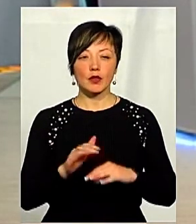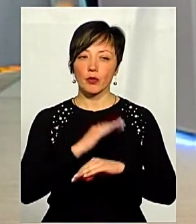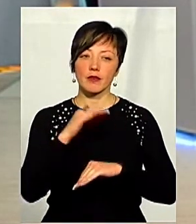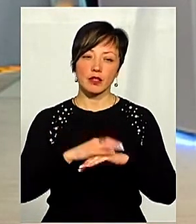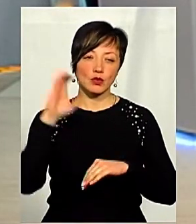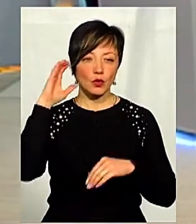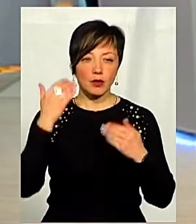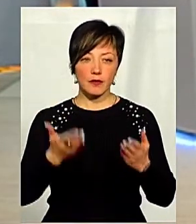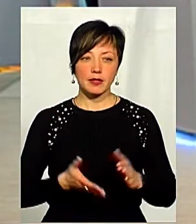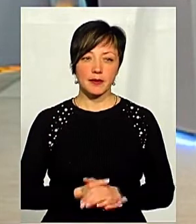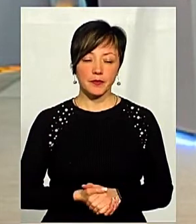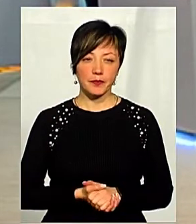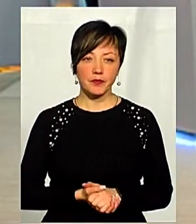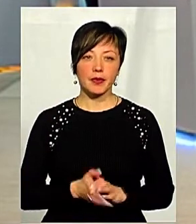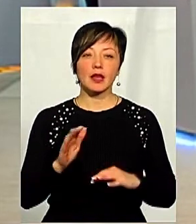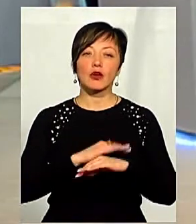Добрий вечір, ми вас слухаємо.